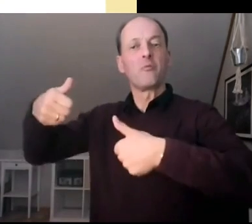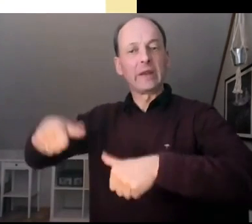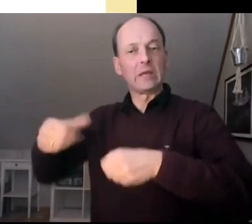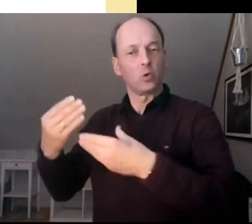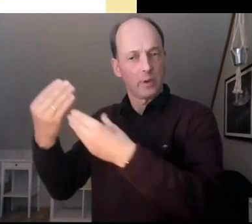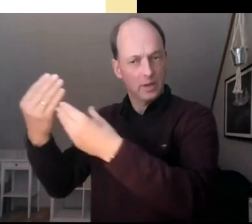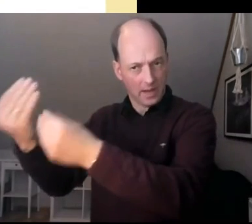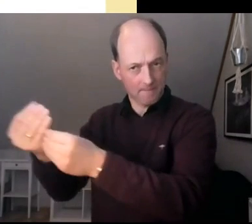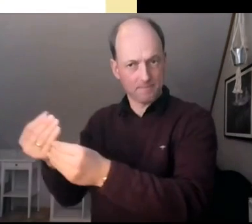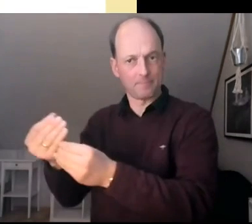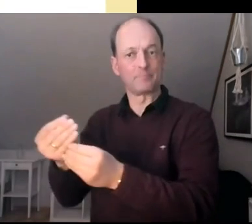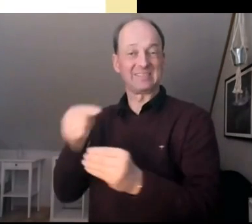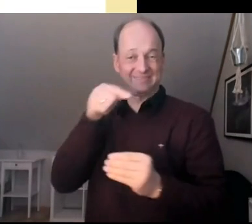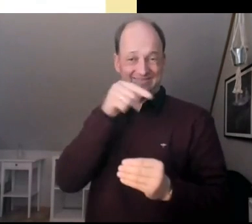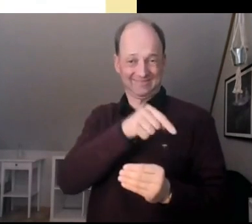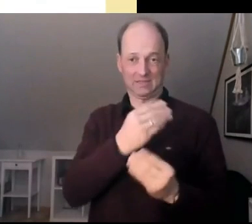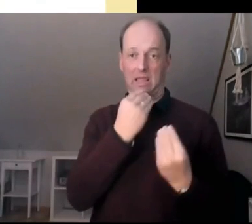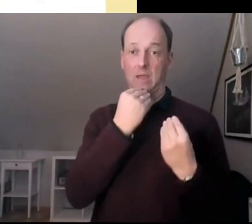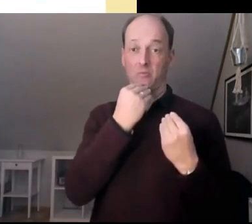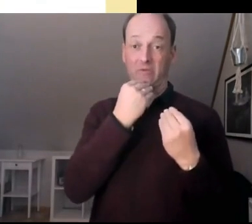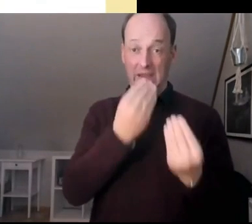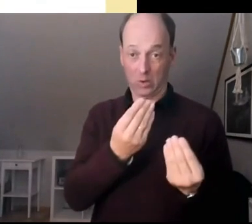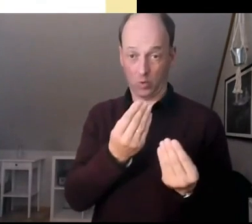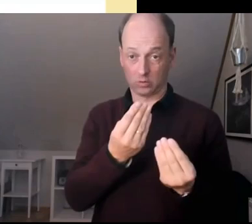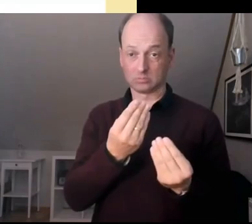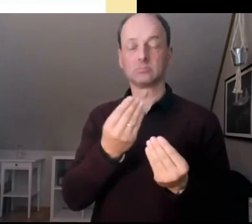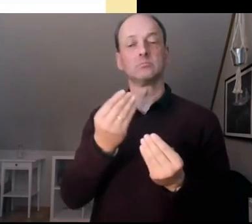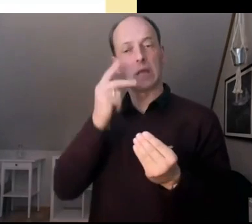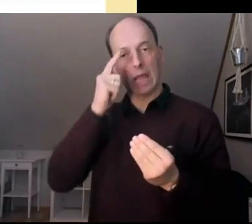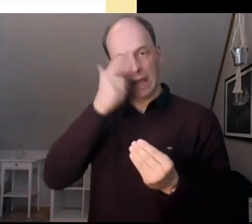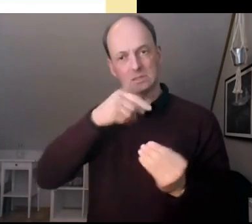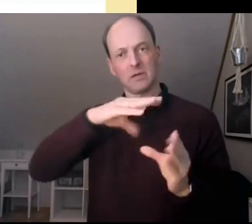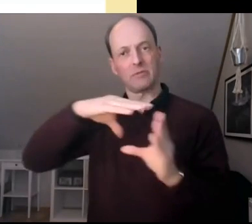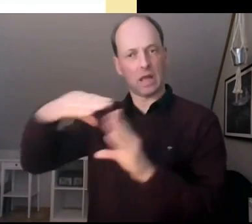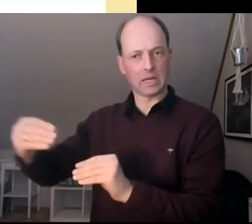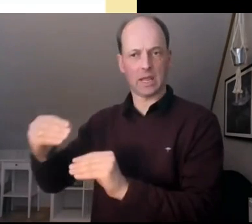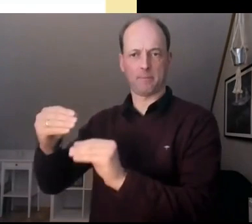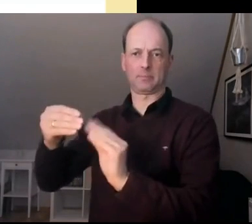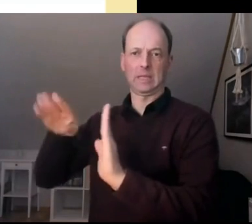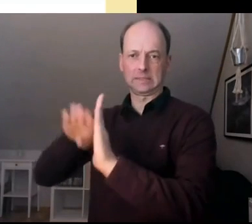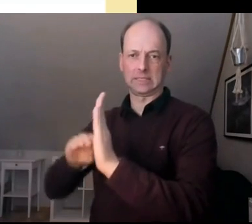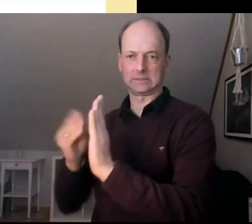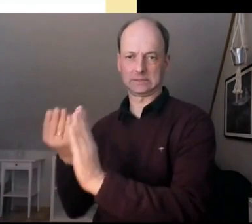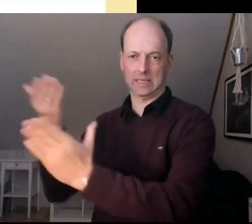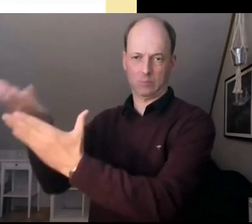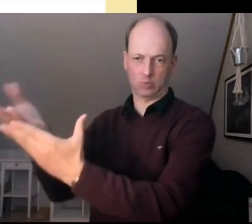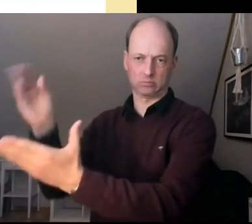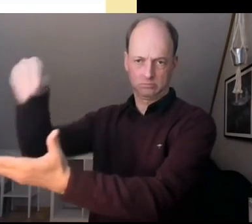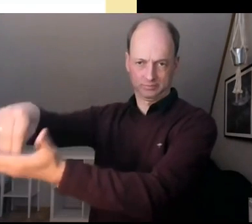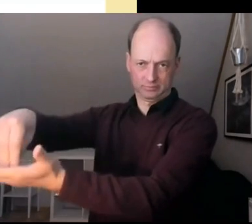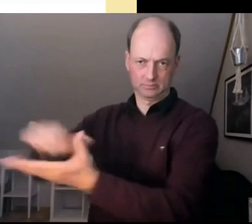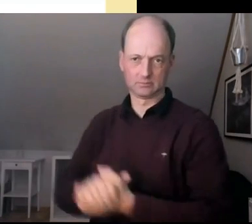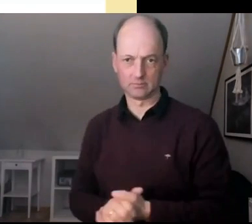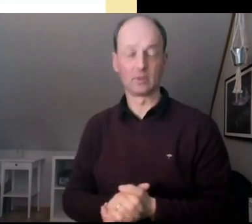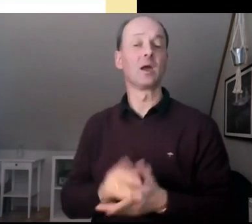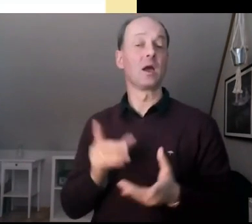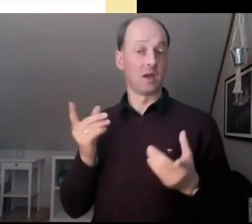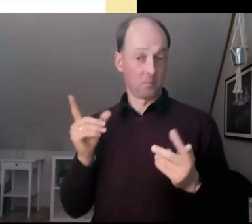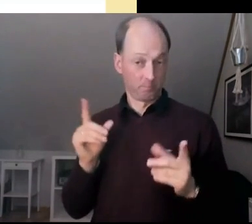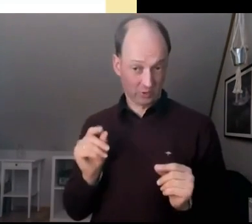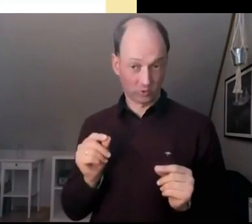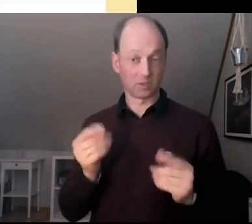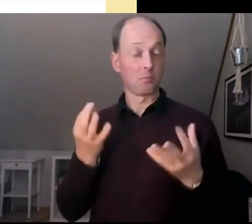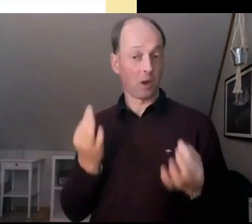ihrer Gesetzgebung ernsthaft zu berücksichtigen. Ich weiß nicht den genauen Wortlaut. Das würde dann voraussetzen, dass es kein